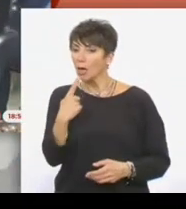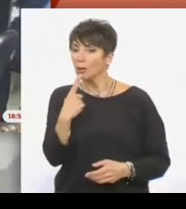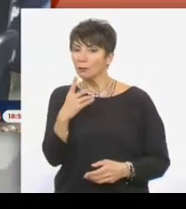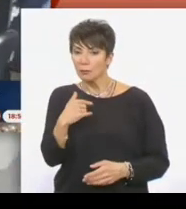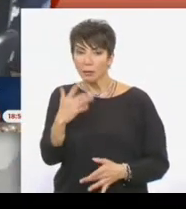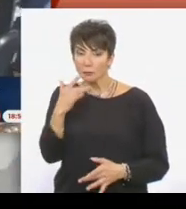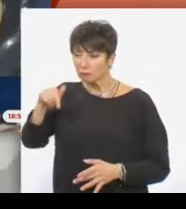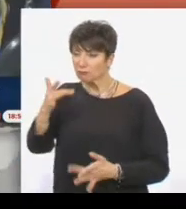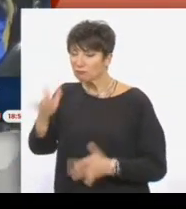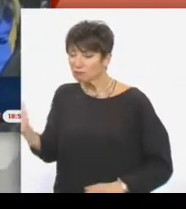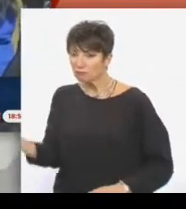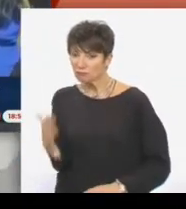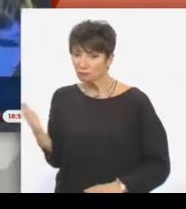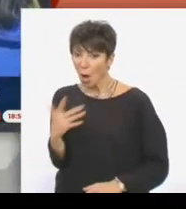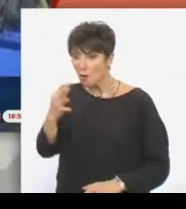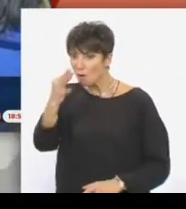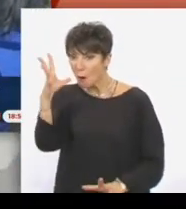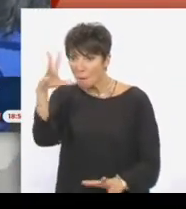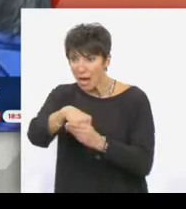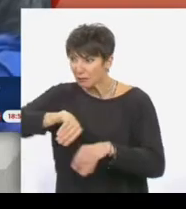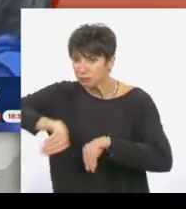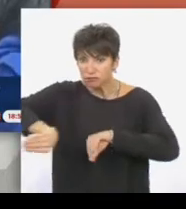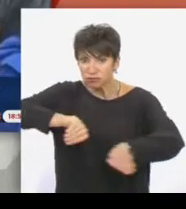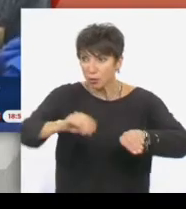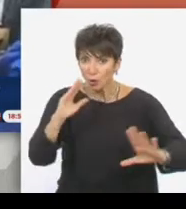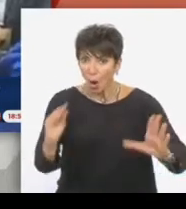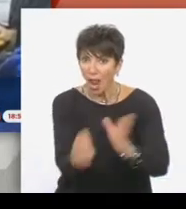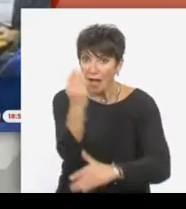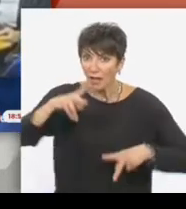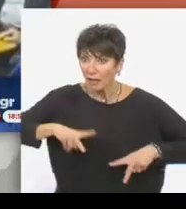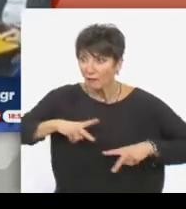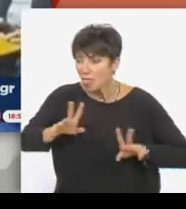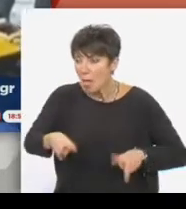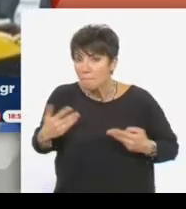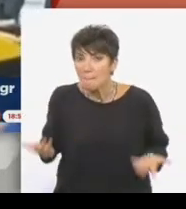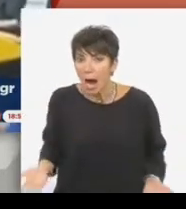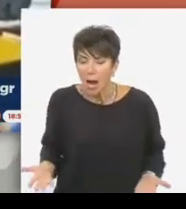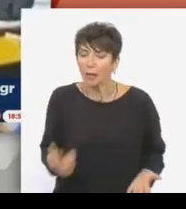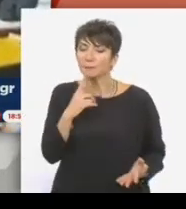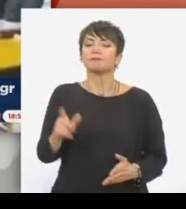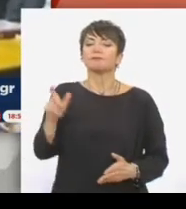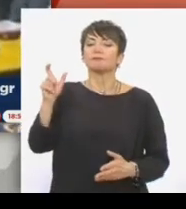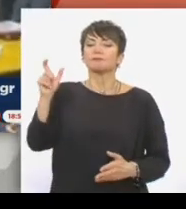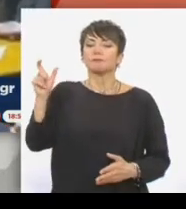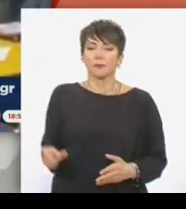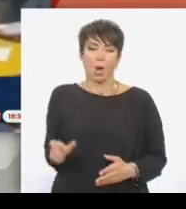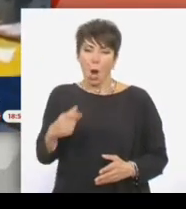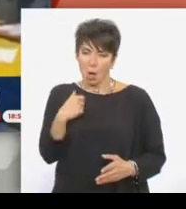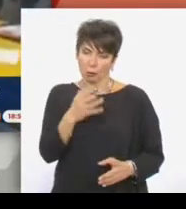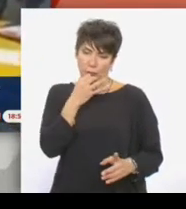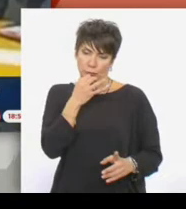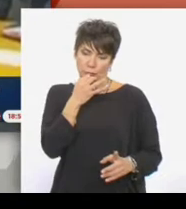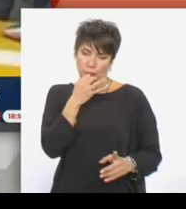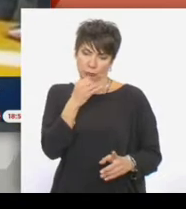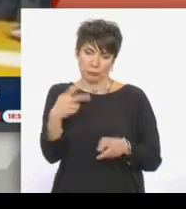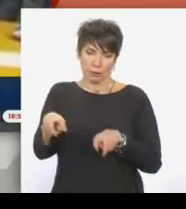Παρέτηση βόμβα του μέχρι πρώτη νοσυπουργού Αγροτικής Ανάπτυξης Πύλιου Λιβανού αφορμή η αντίδρασή του στις αναφορές του σημερινού δημάρχου Σπάρτης και